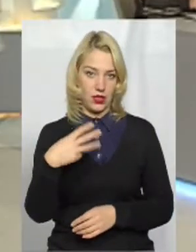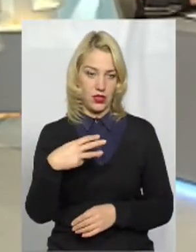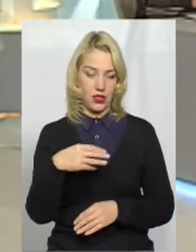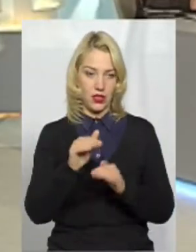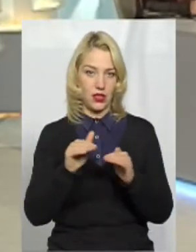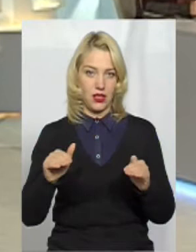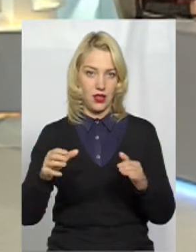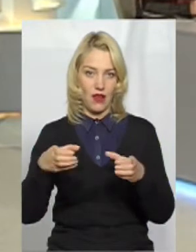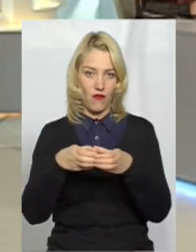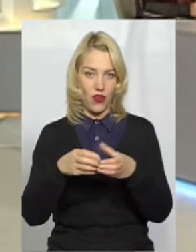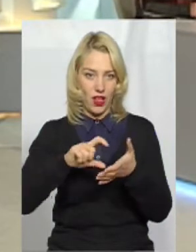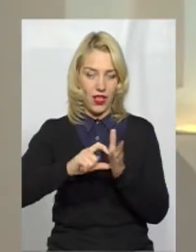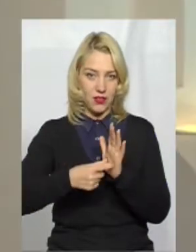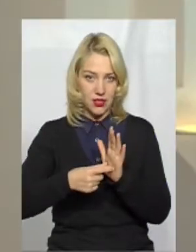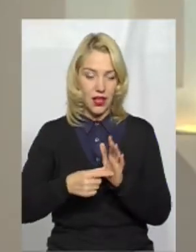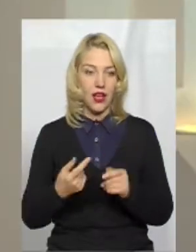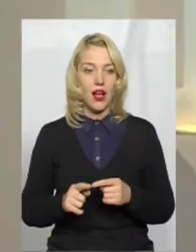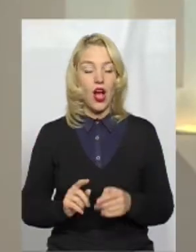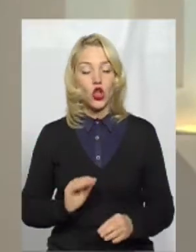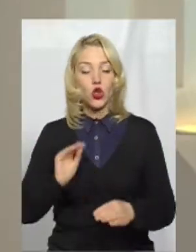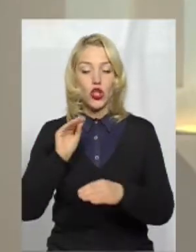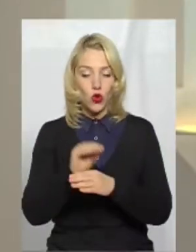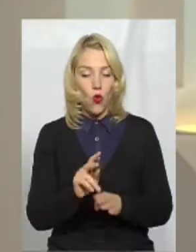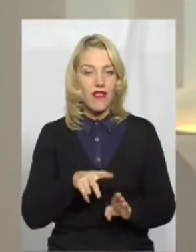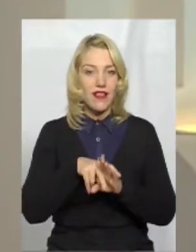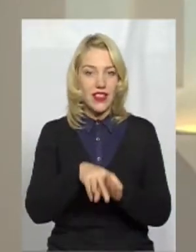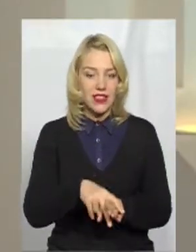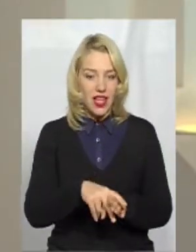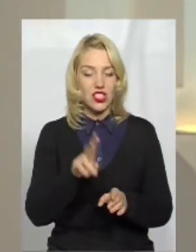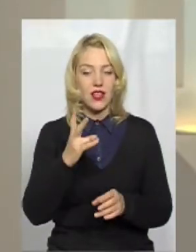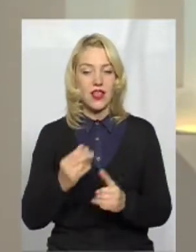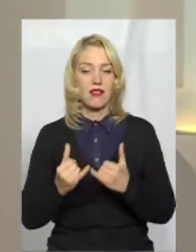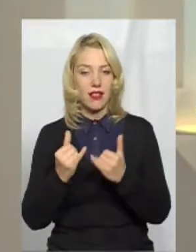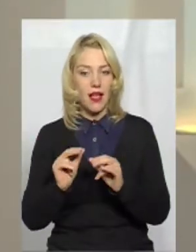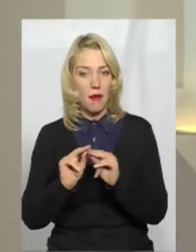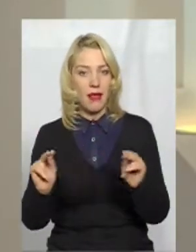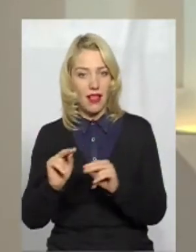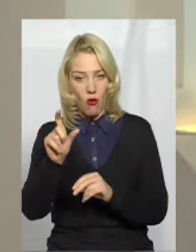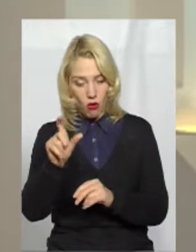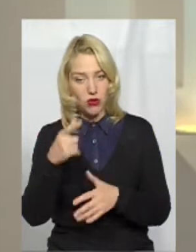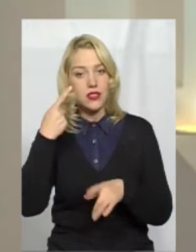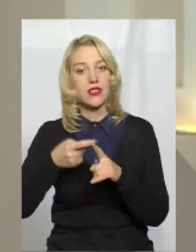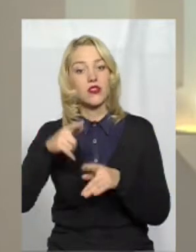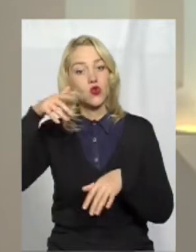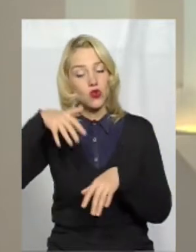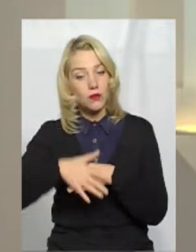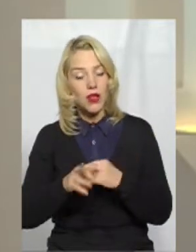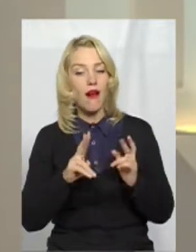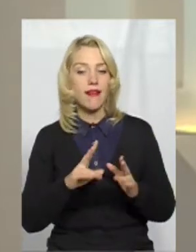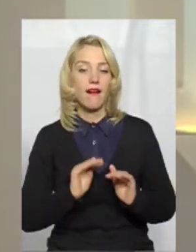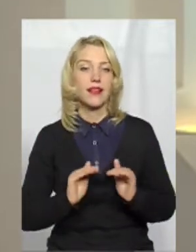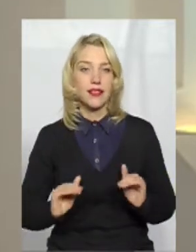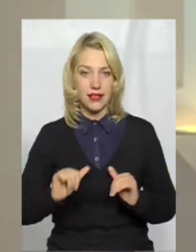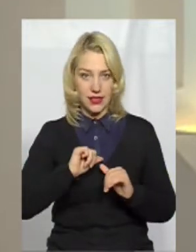Ну, додаткове навантаження на педагога, зрозуміло. А як самі діти сприймають своїх нових,